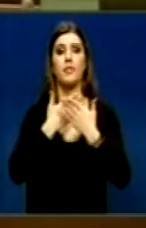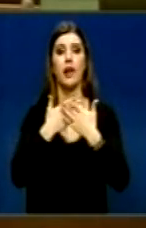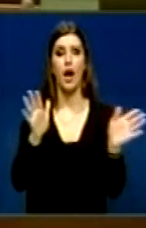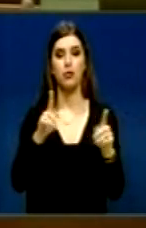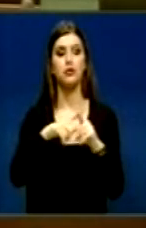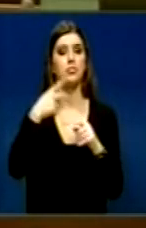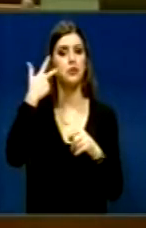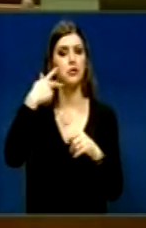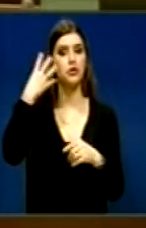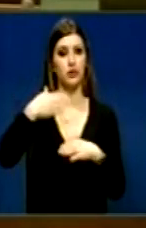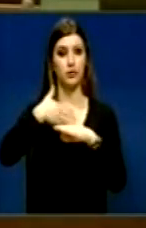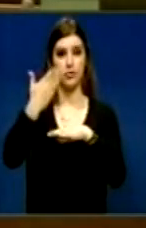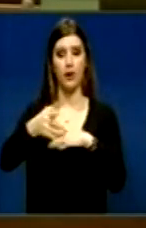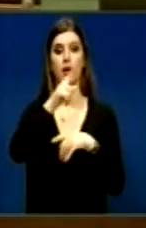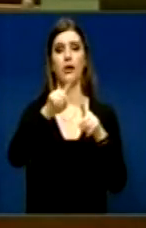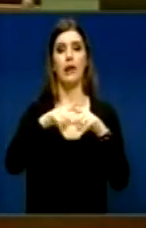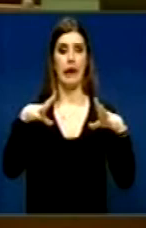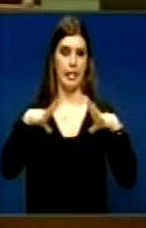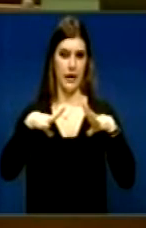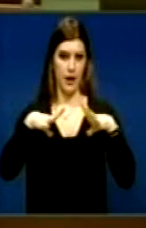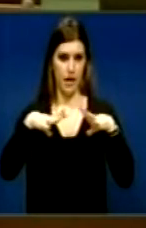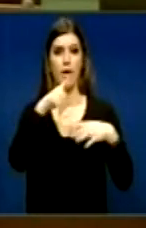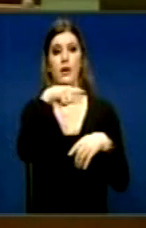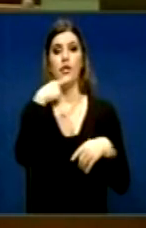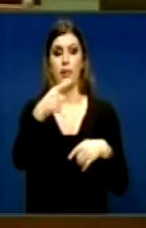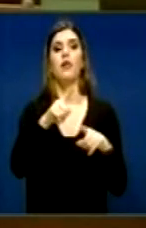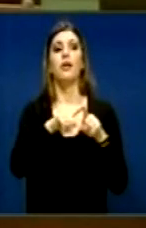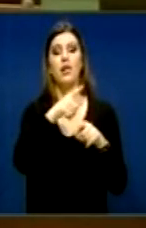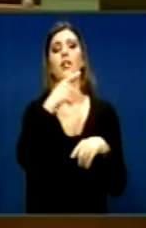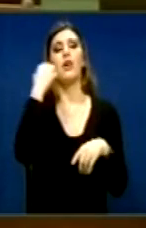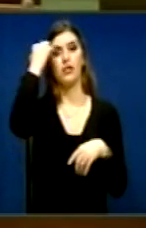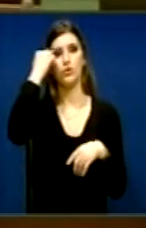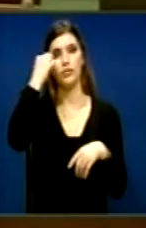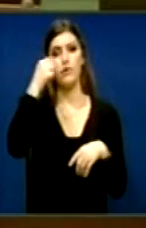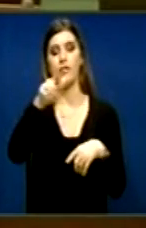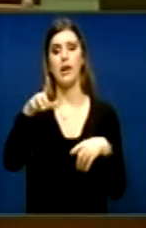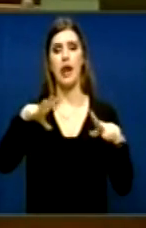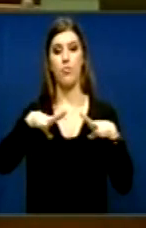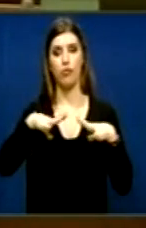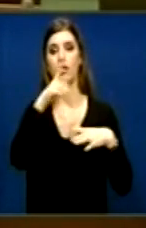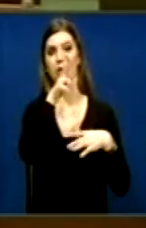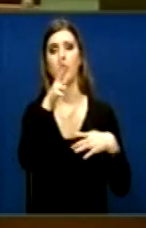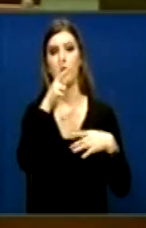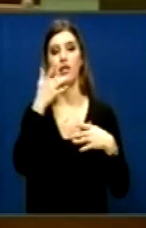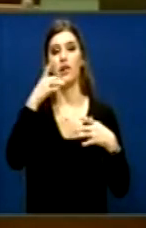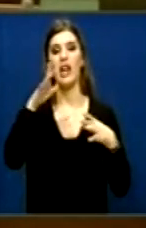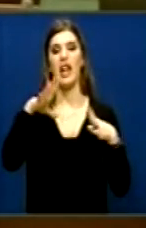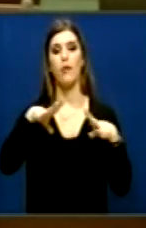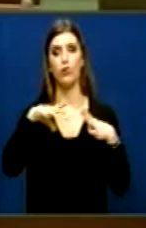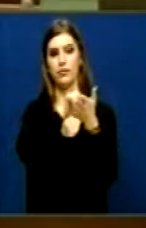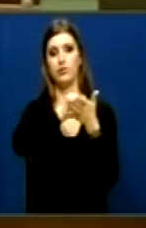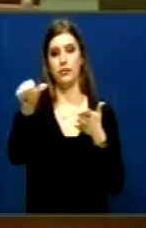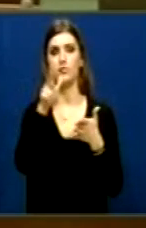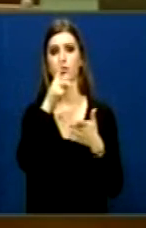në nëjëtëtjede Që hashtim thashe pas ka pranuar të hezëdor nga Republika Pa hezëdor as kushtjetër Pëjsoj Dhe